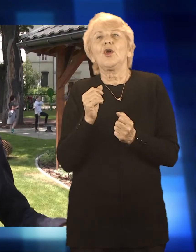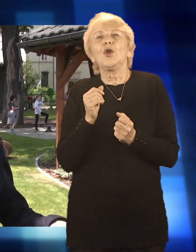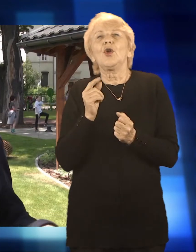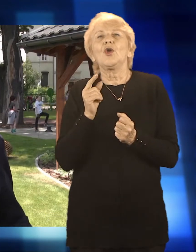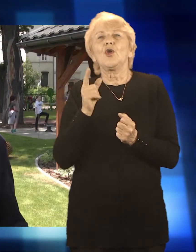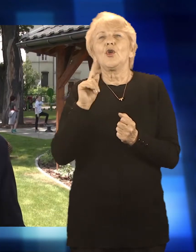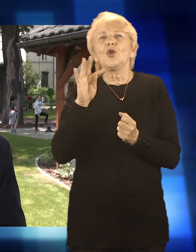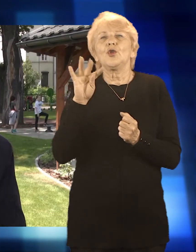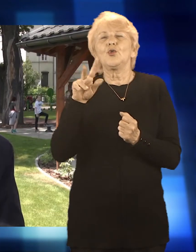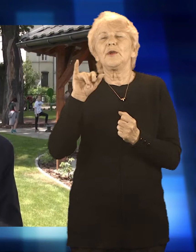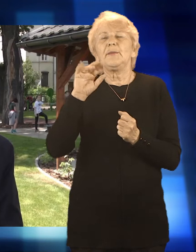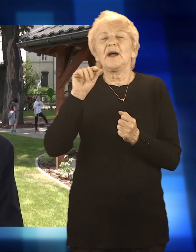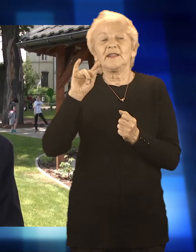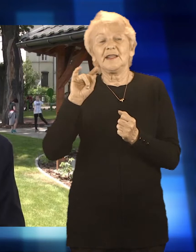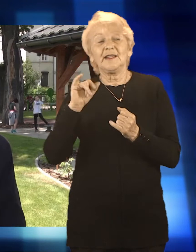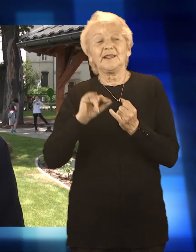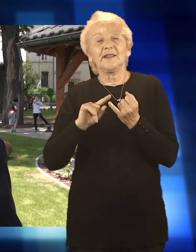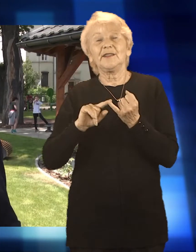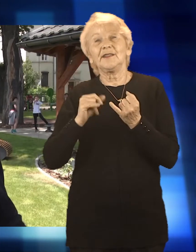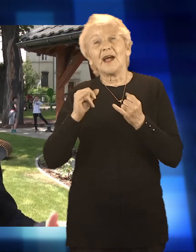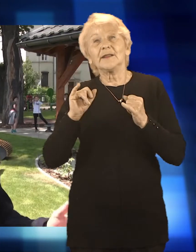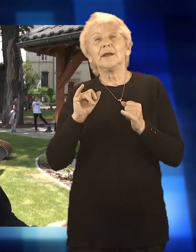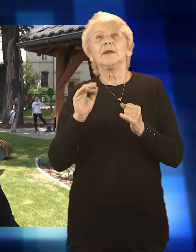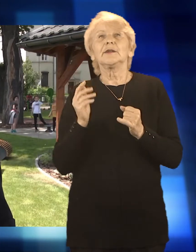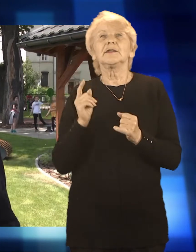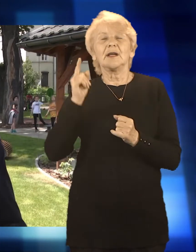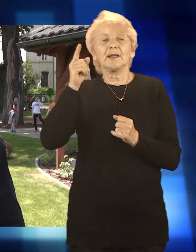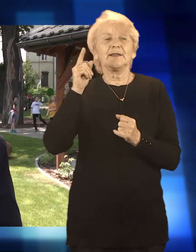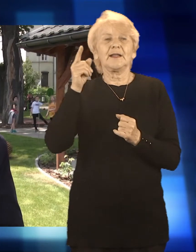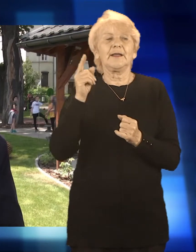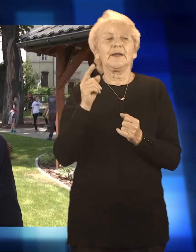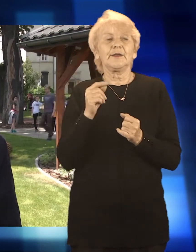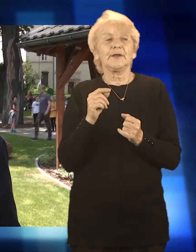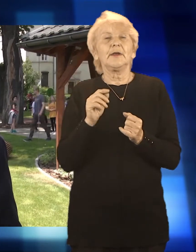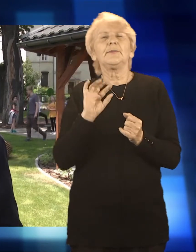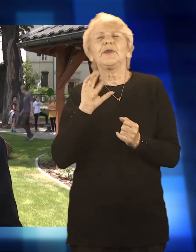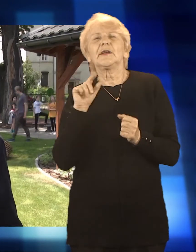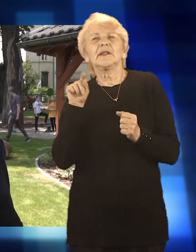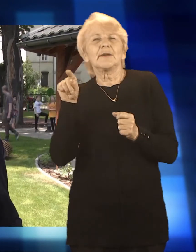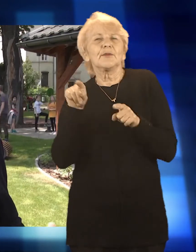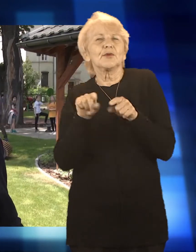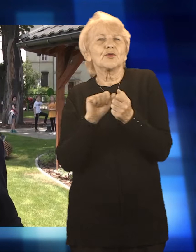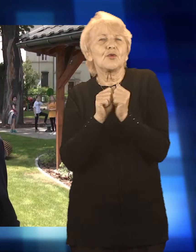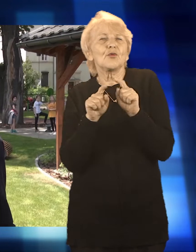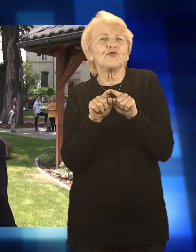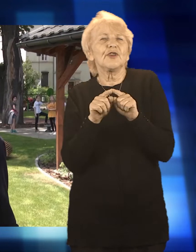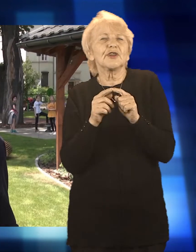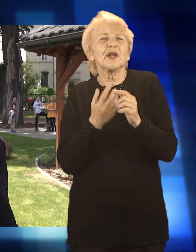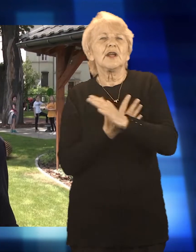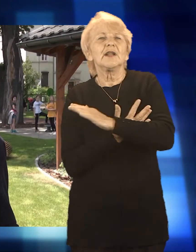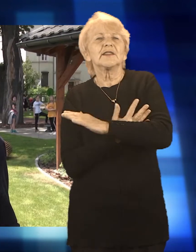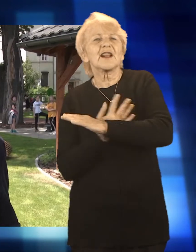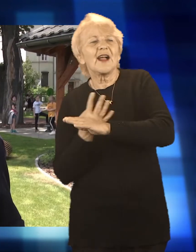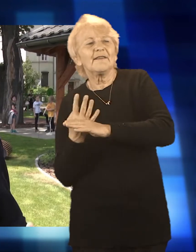które z kłączy wyrastają. To są znów beliny o ozdobnych liściach, piękne trawy. To wszystko faktycznie rzecz